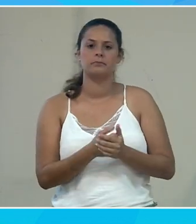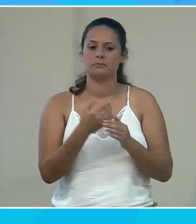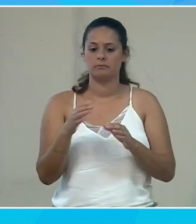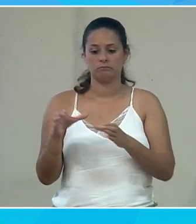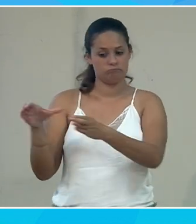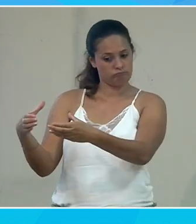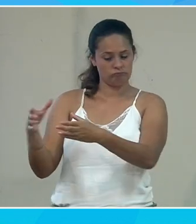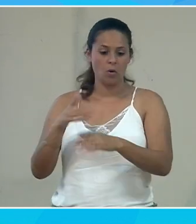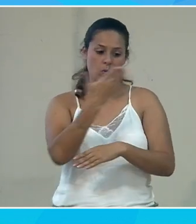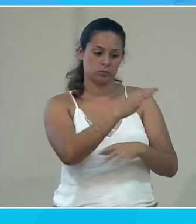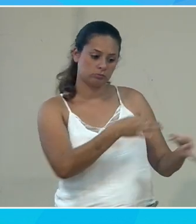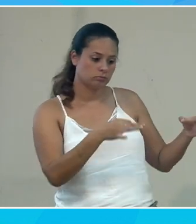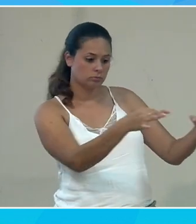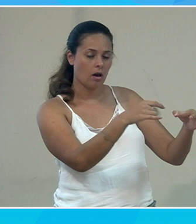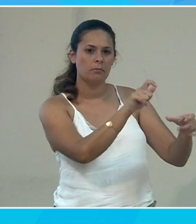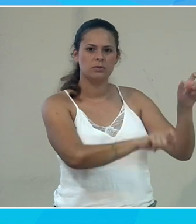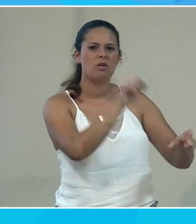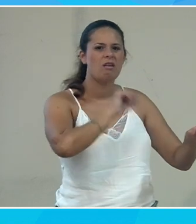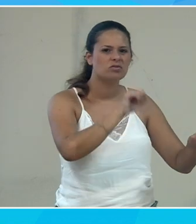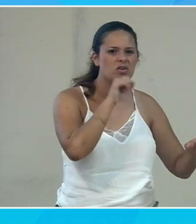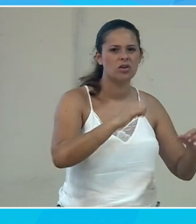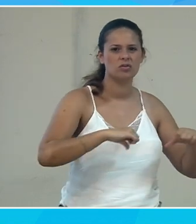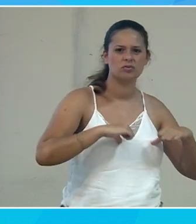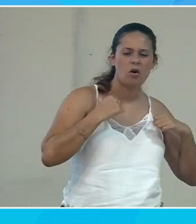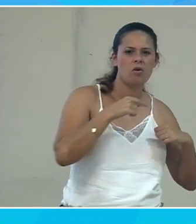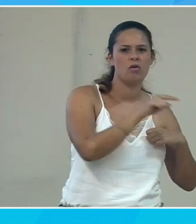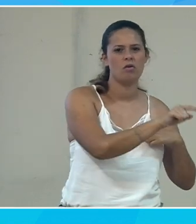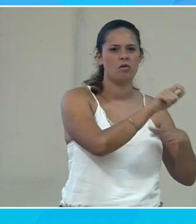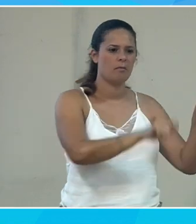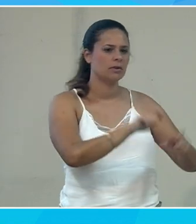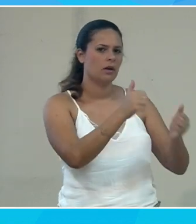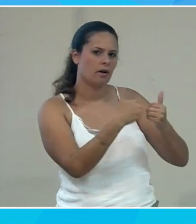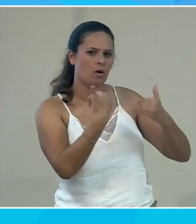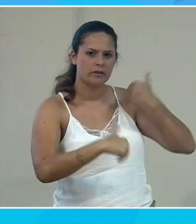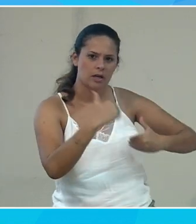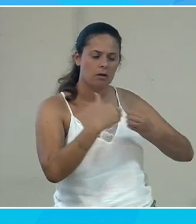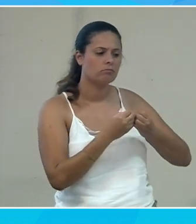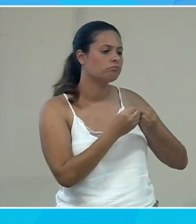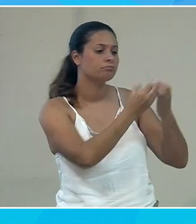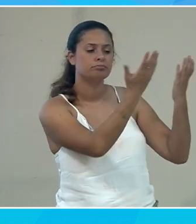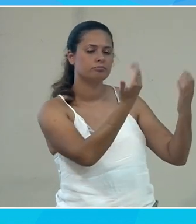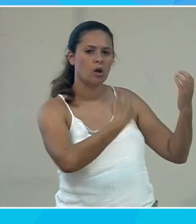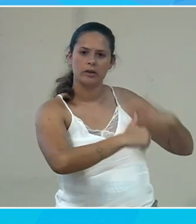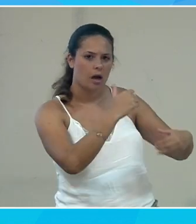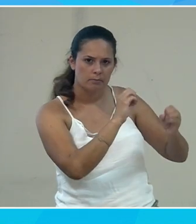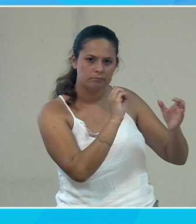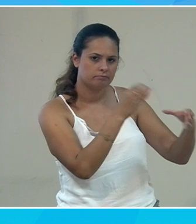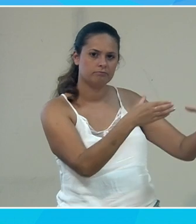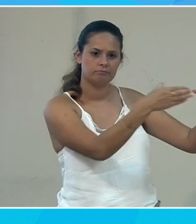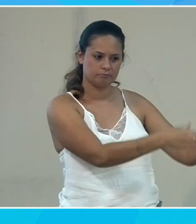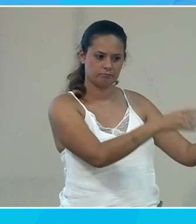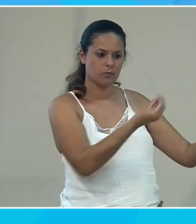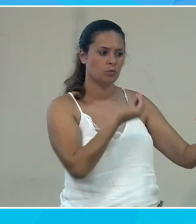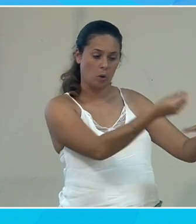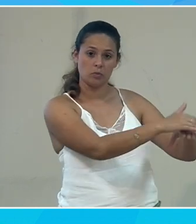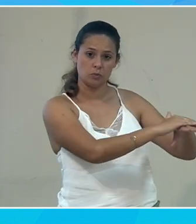de l'autre côté, vous prenez une salle avec des personnes âgées, des personnes jeunes, des personnes avec un handicap, différents types de handicap, etc. Vous leur